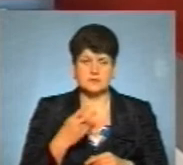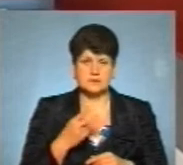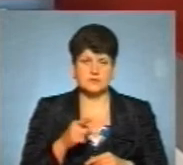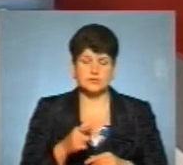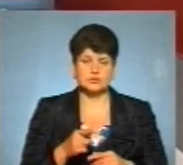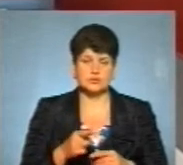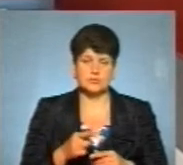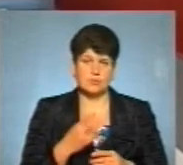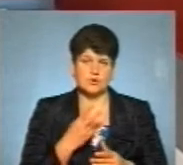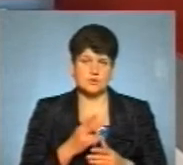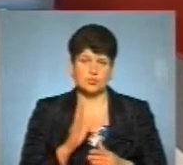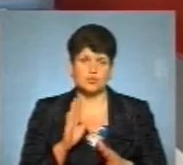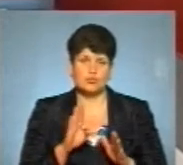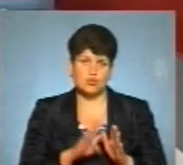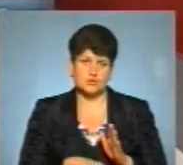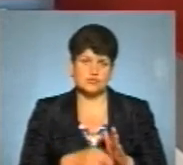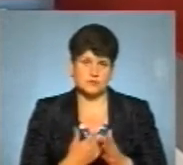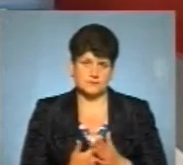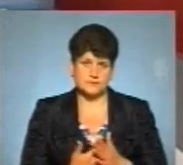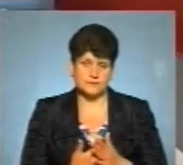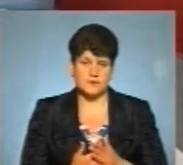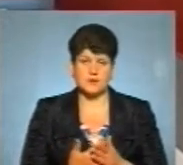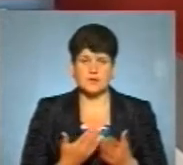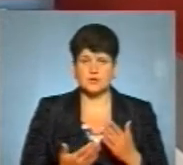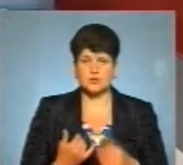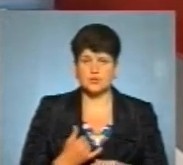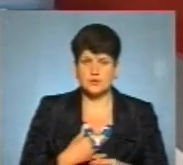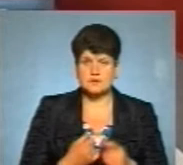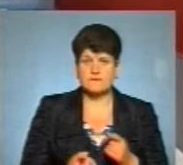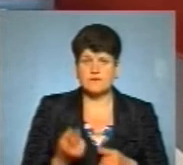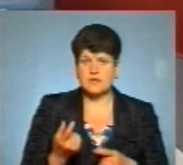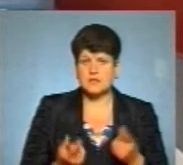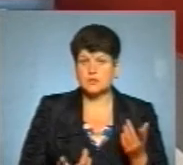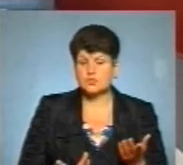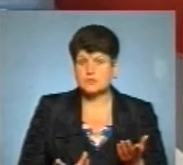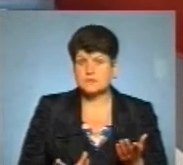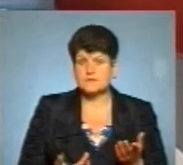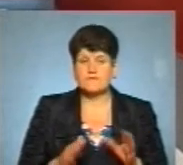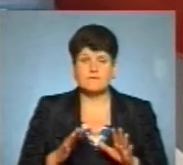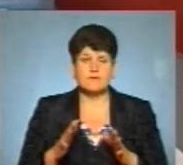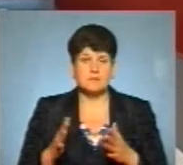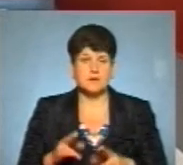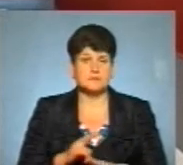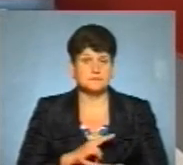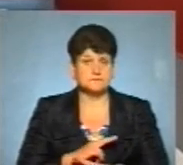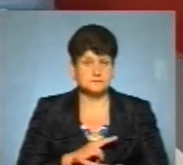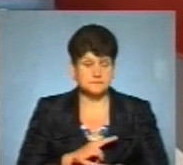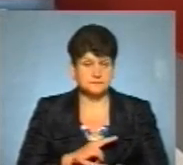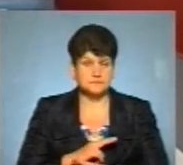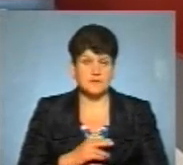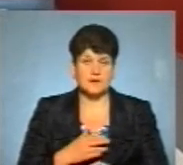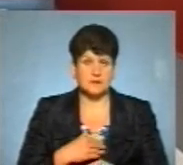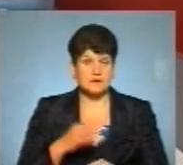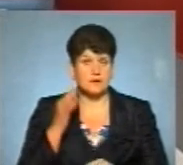погіршуватися, якщо у нас виникнуть випадки летальні. А я